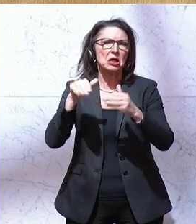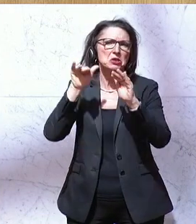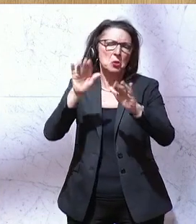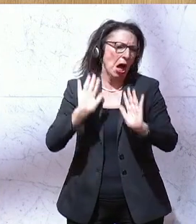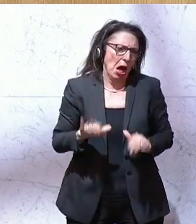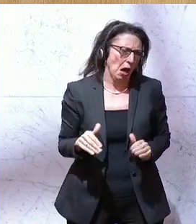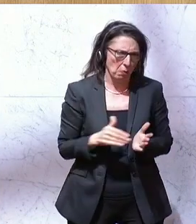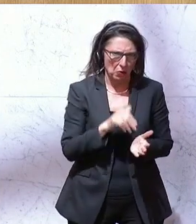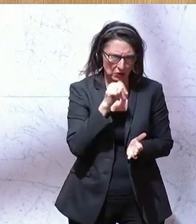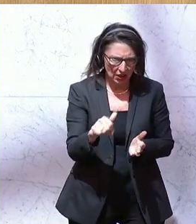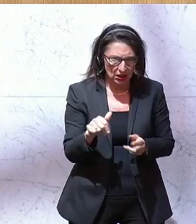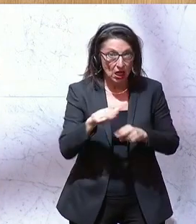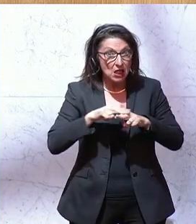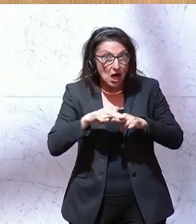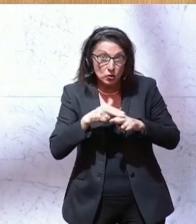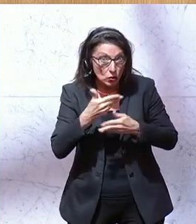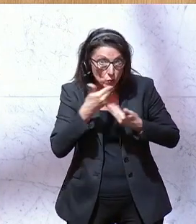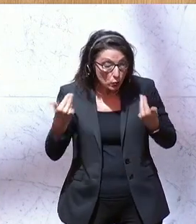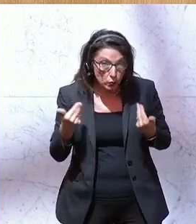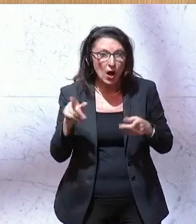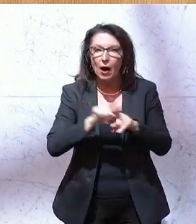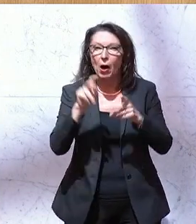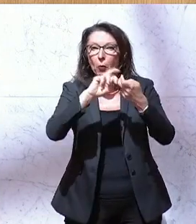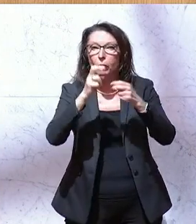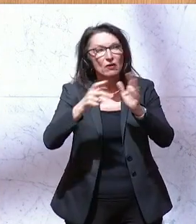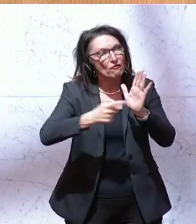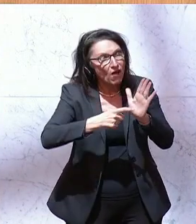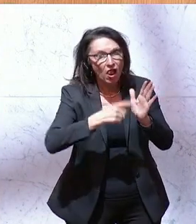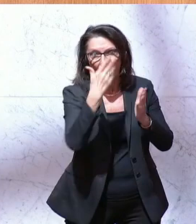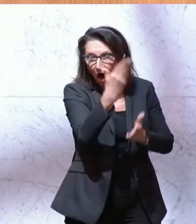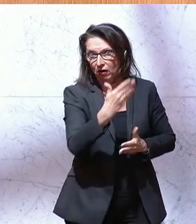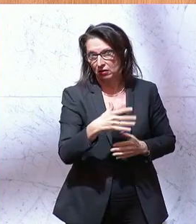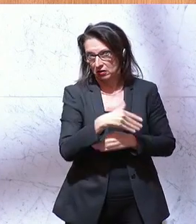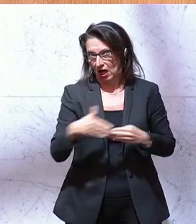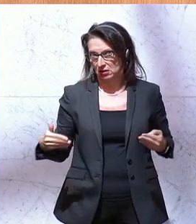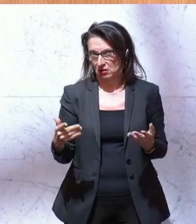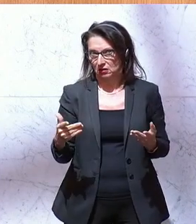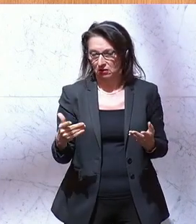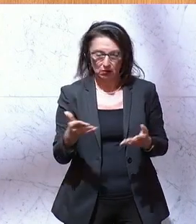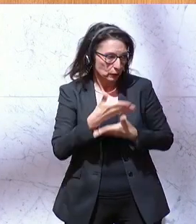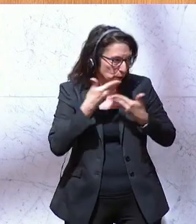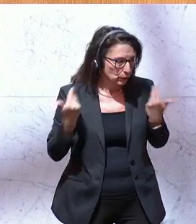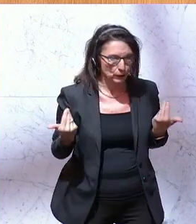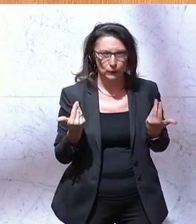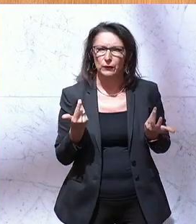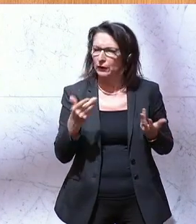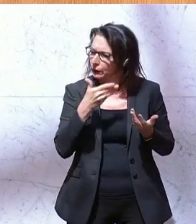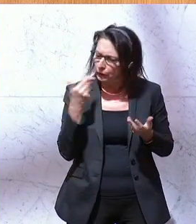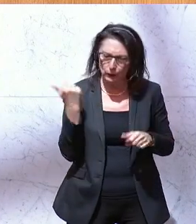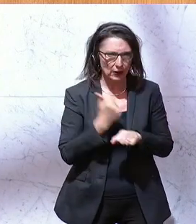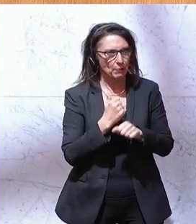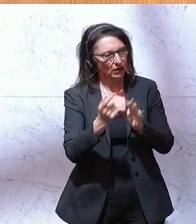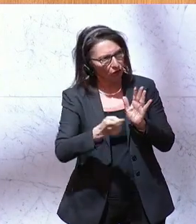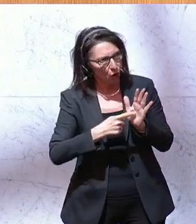nationalen. Aber es wird auch in Brüssel nicht eingefordert, endlich einmal für geschlossene Außengrenzen, wie es auch die EU-Vorträge